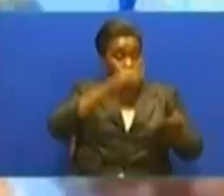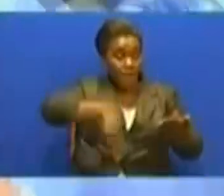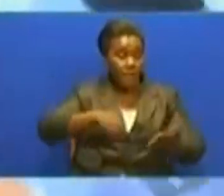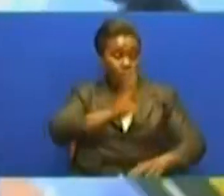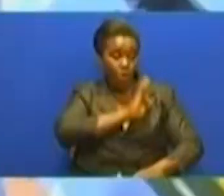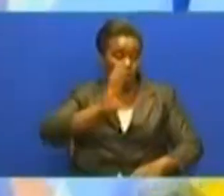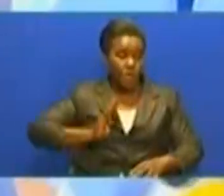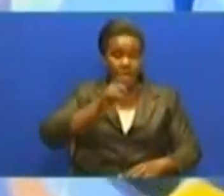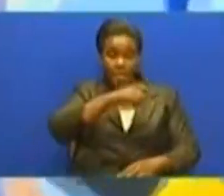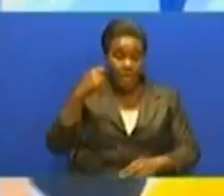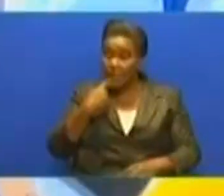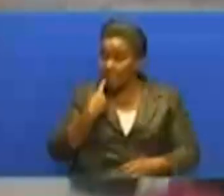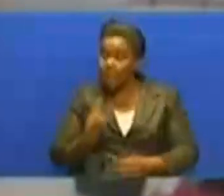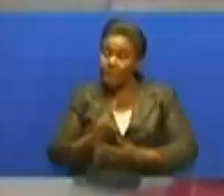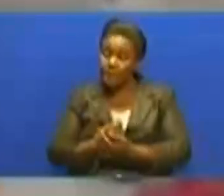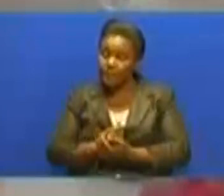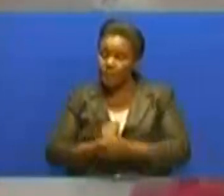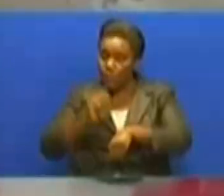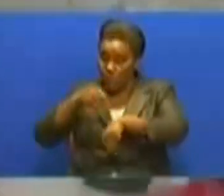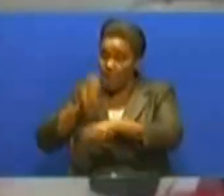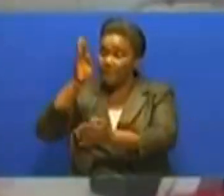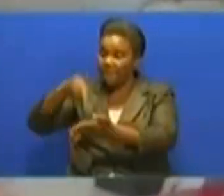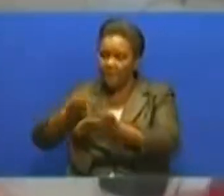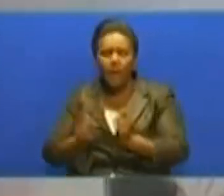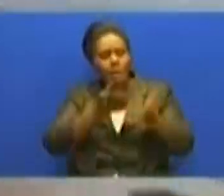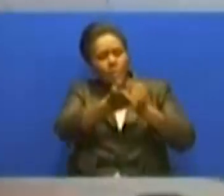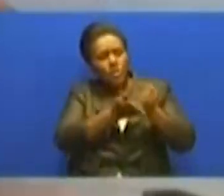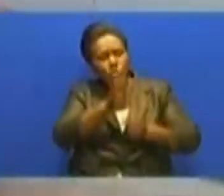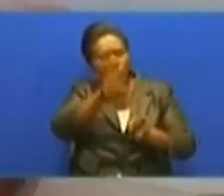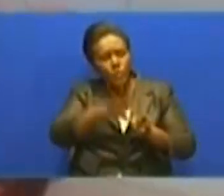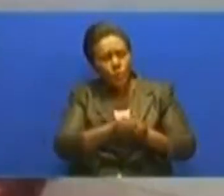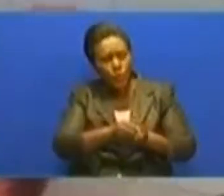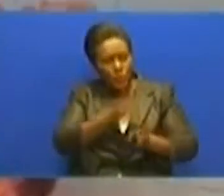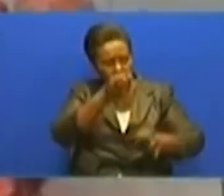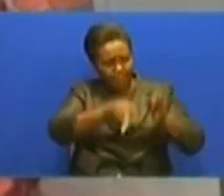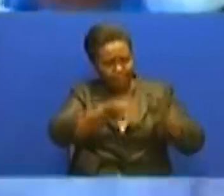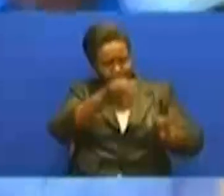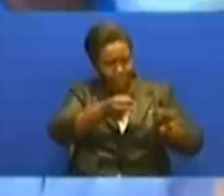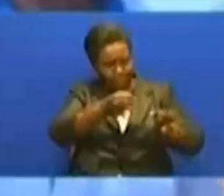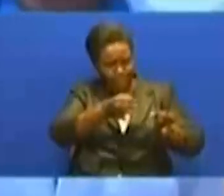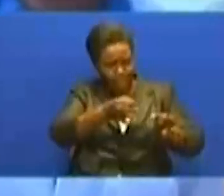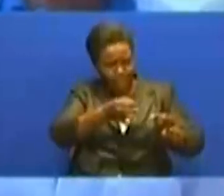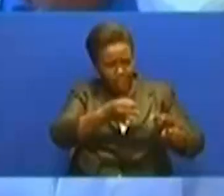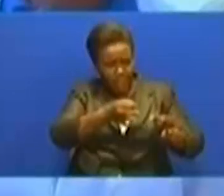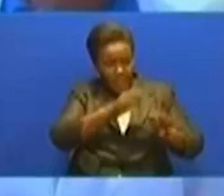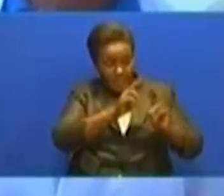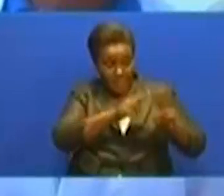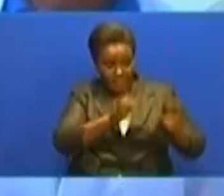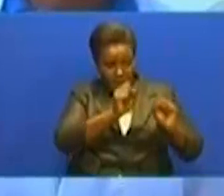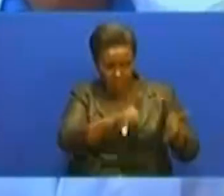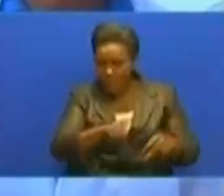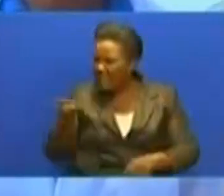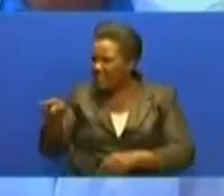Tanzania Imani Nsichalwe anasema Wakati umefika kwa machinjio zote zizo rasmi kufungwa